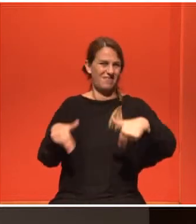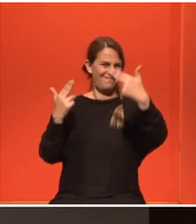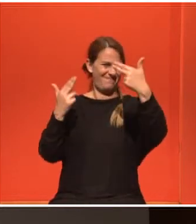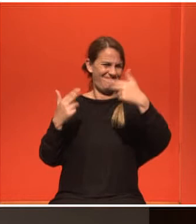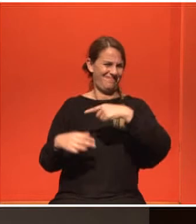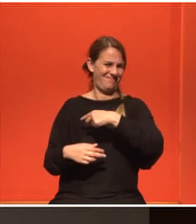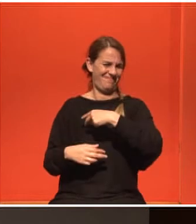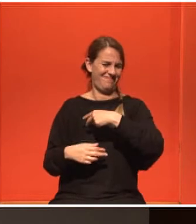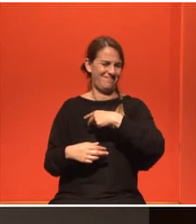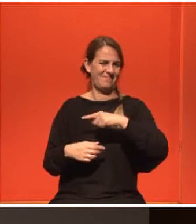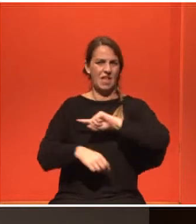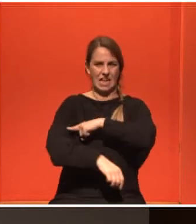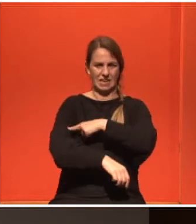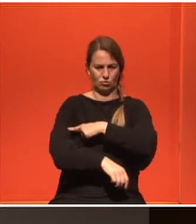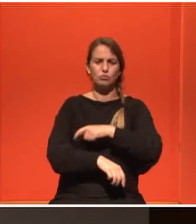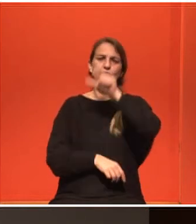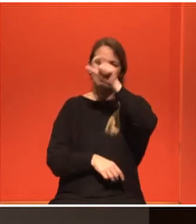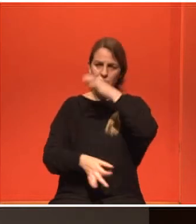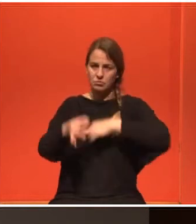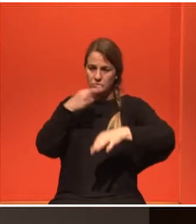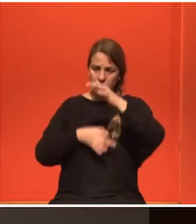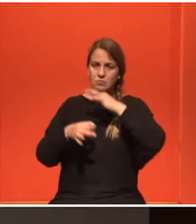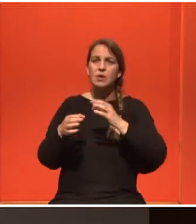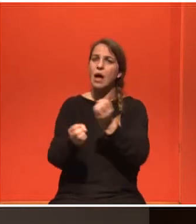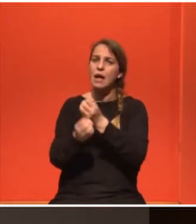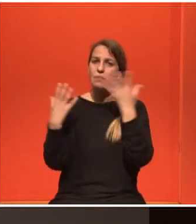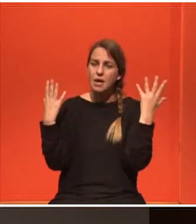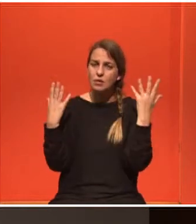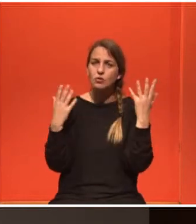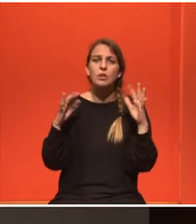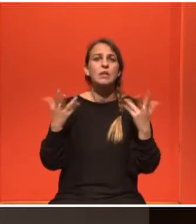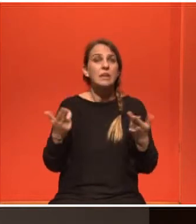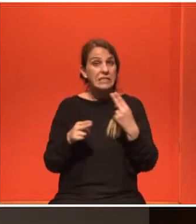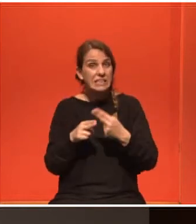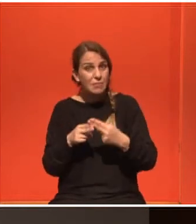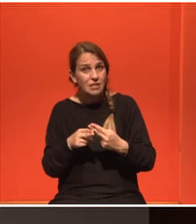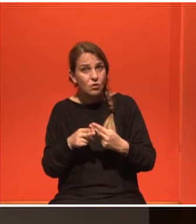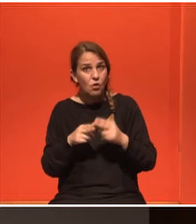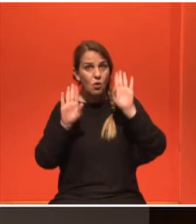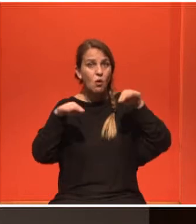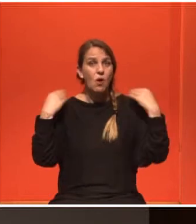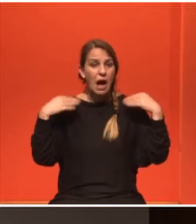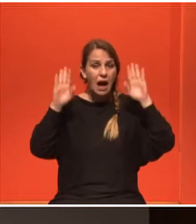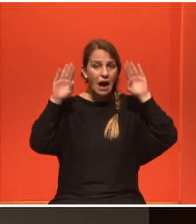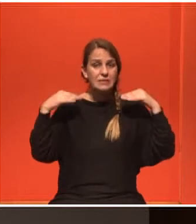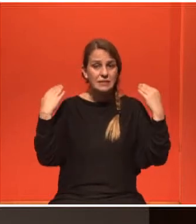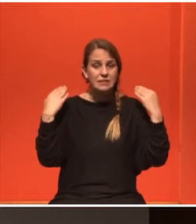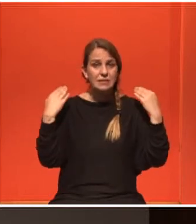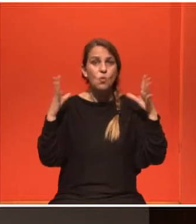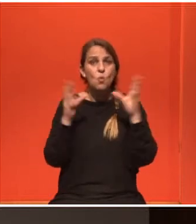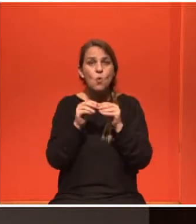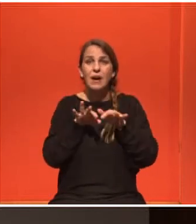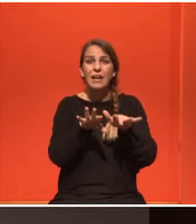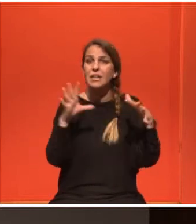να τοποθετηθείτε και εσείς να μας ενημερώσετε για τη σημασία πλέον της άσκησης πάνω στον καρκίνο